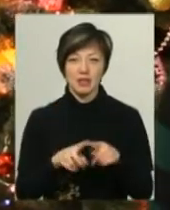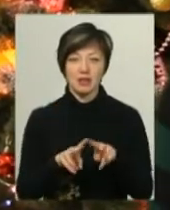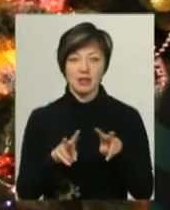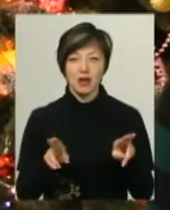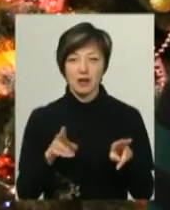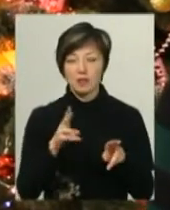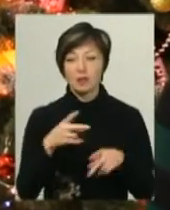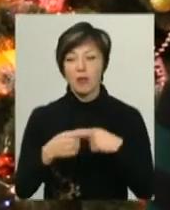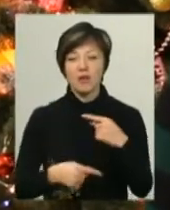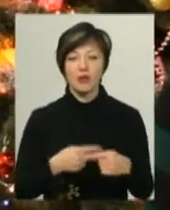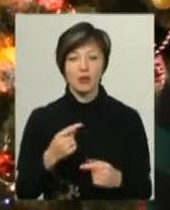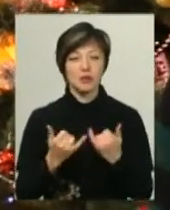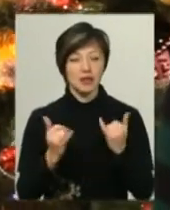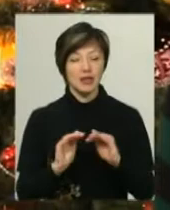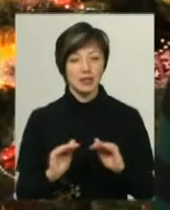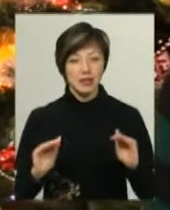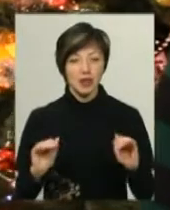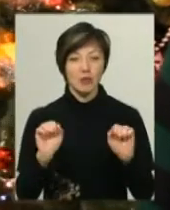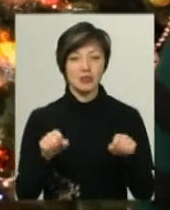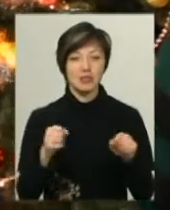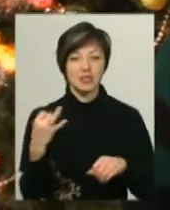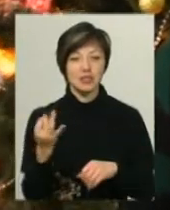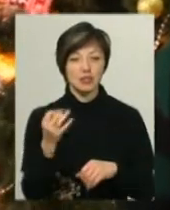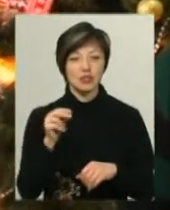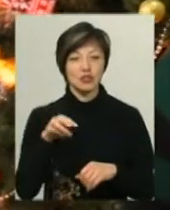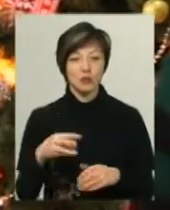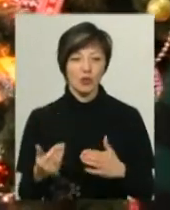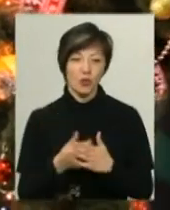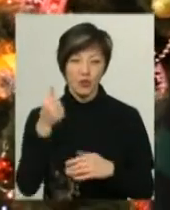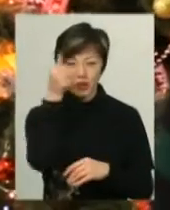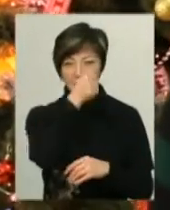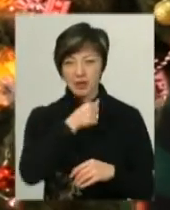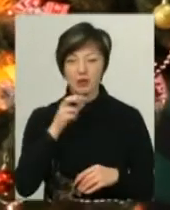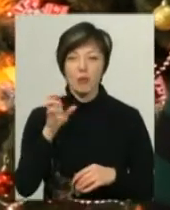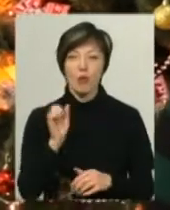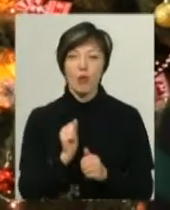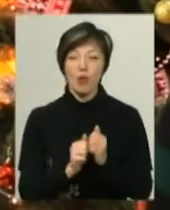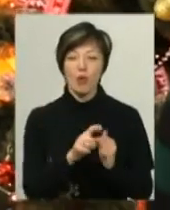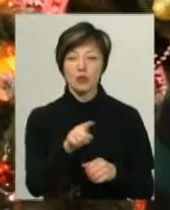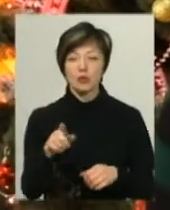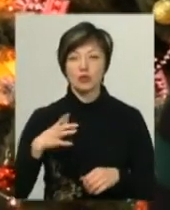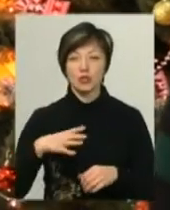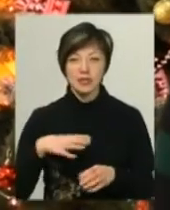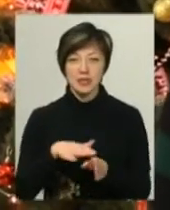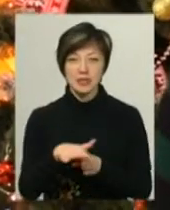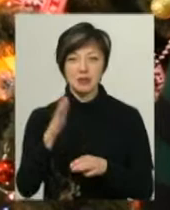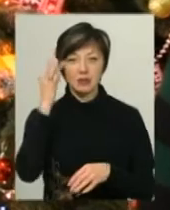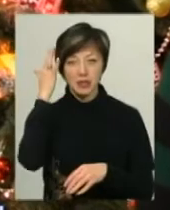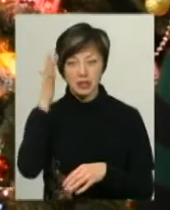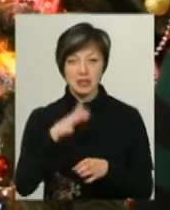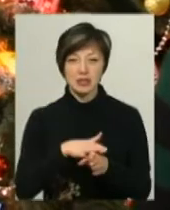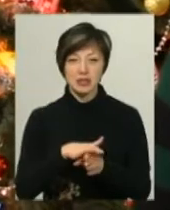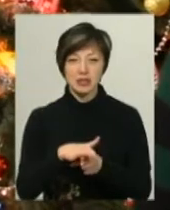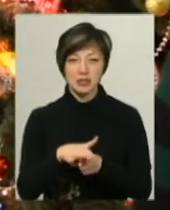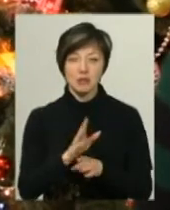повелося, що для дітей можливо навіть цікавіше, ніж Новий рік. Тому що кожен очікує здійснення мрії, здійснення